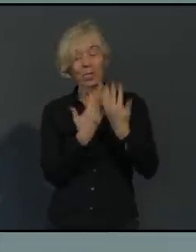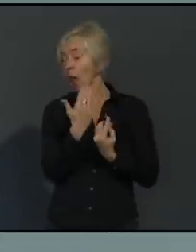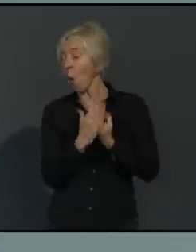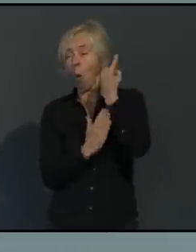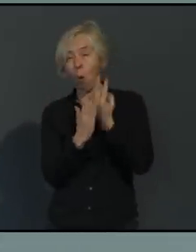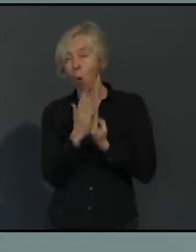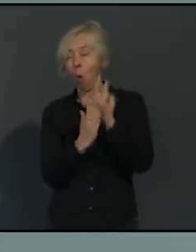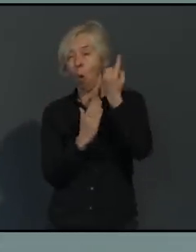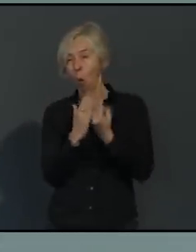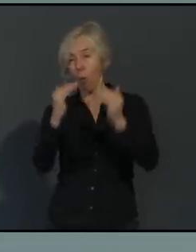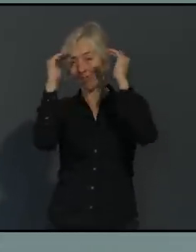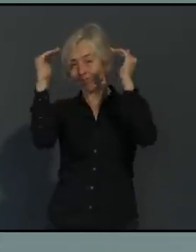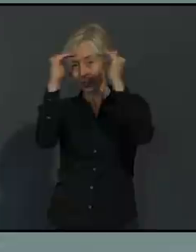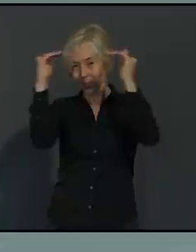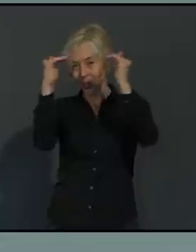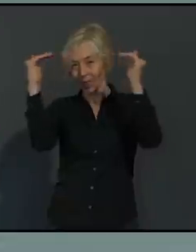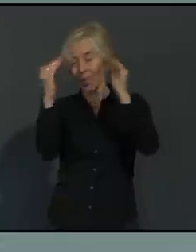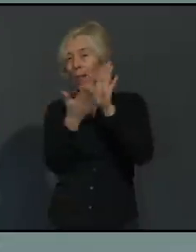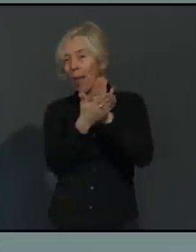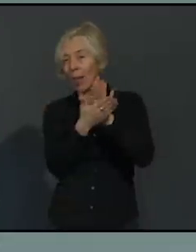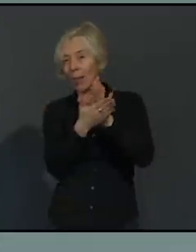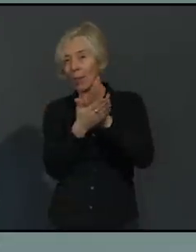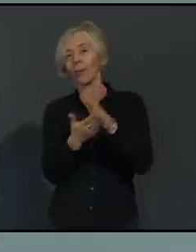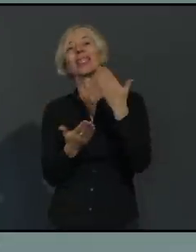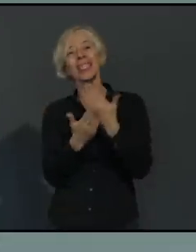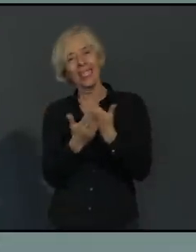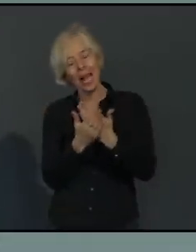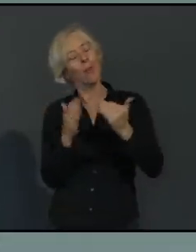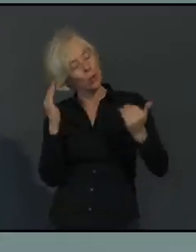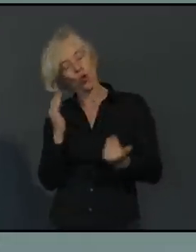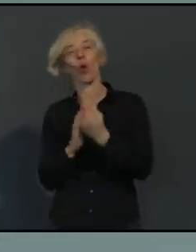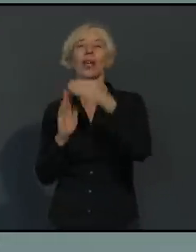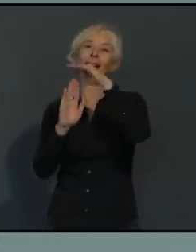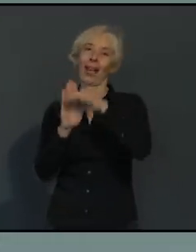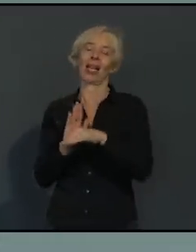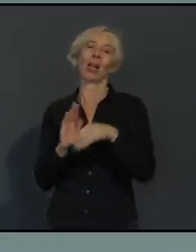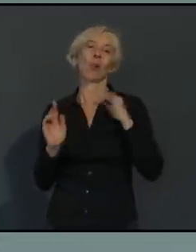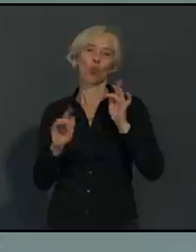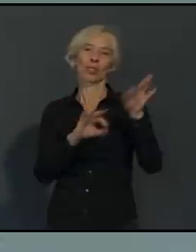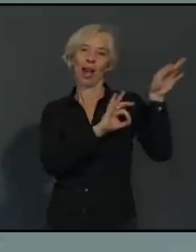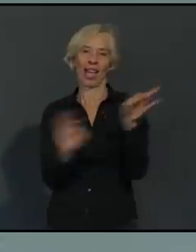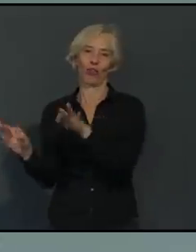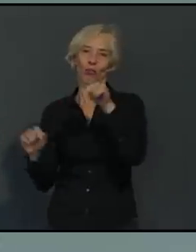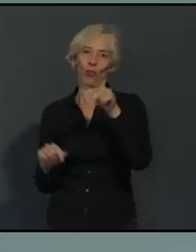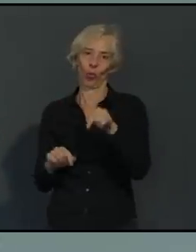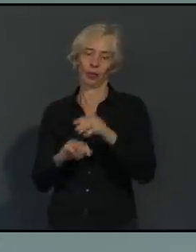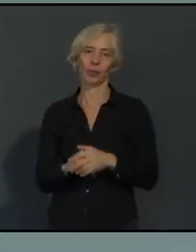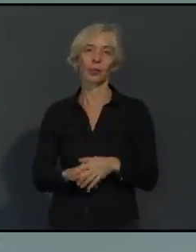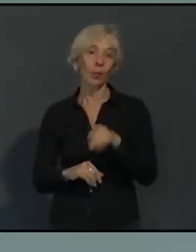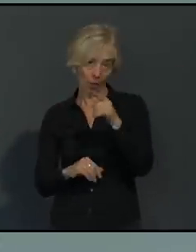Maßnahmen hier in Augsburg zu verhängen. Das letzte Mal, vor ungefähr vier Wochen, war es eine sehr